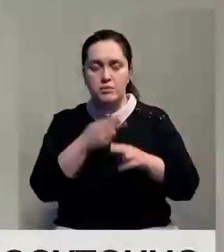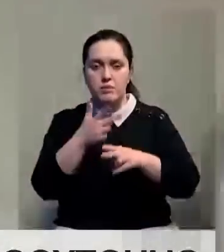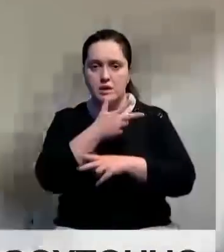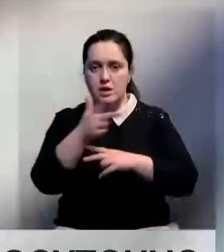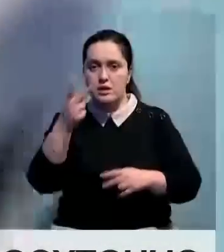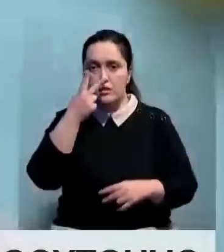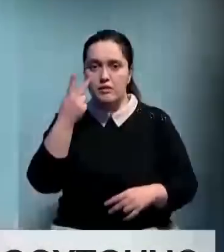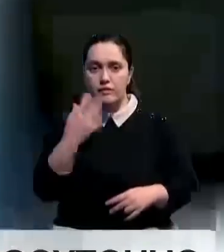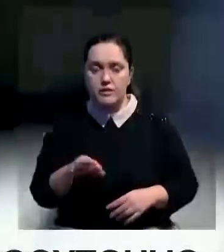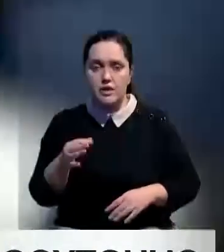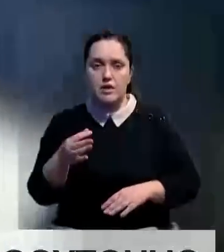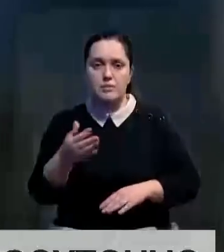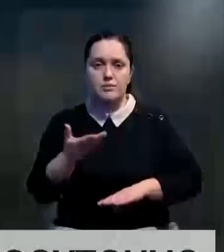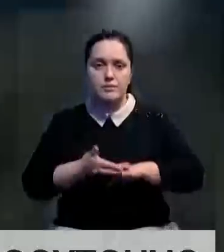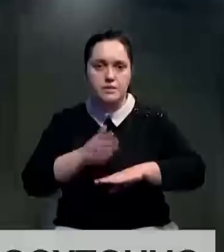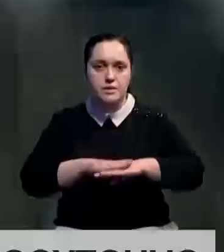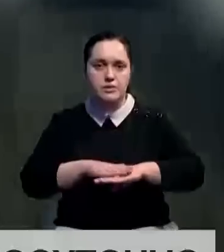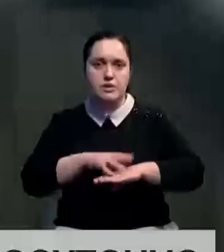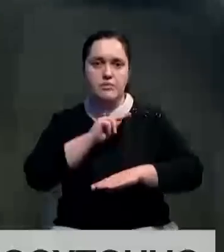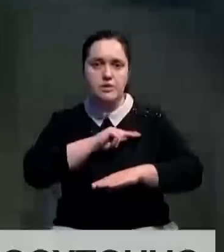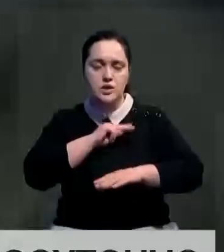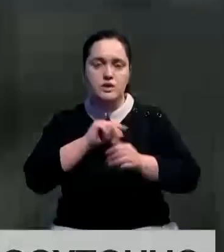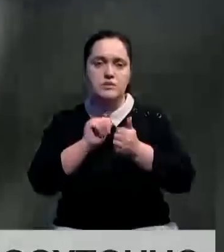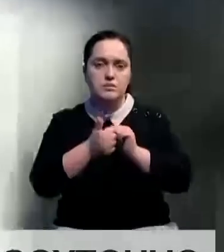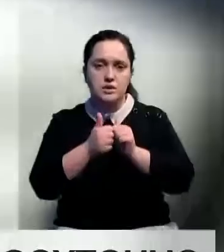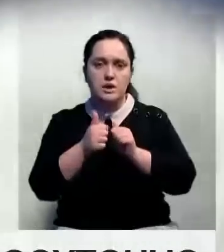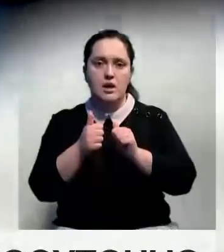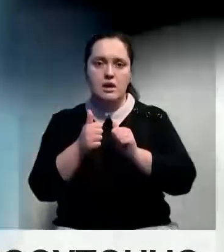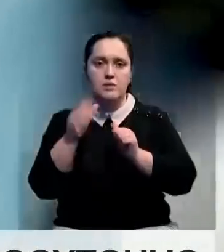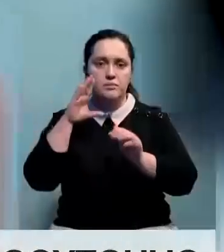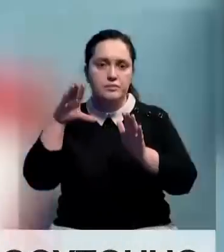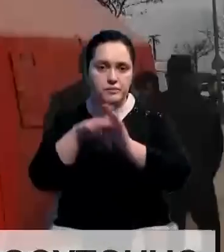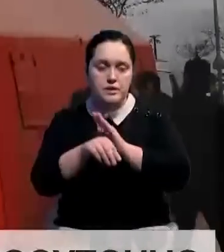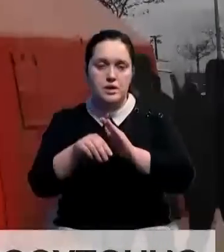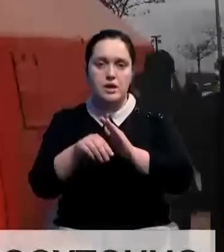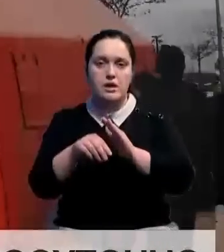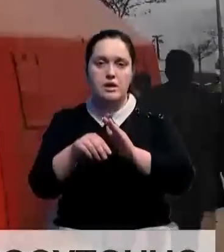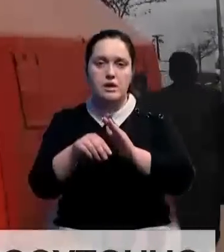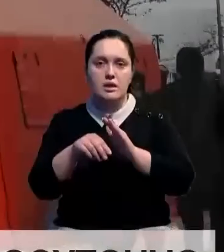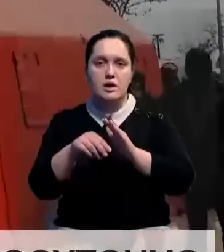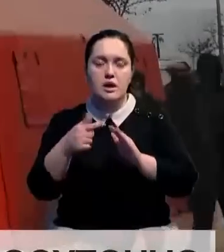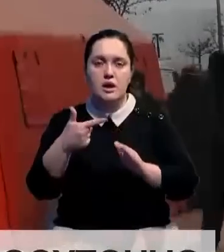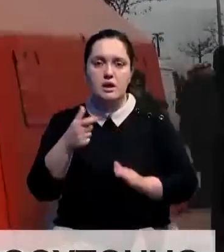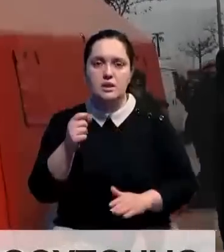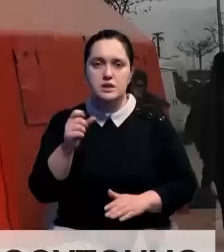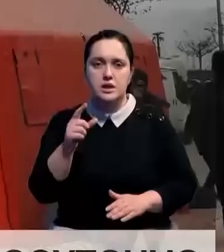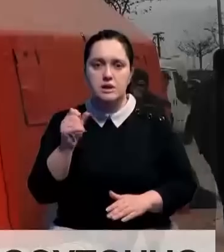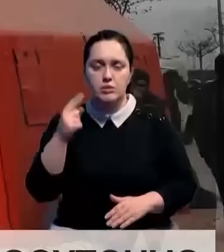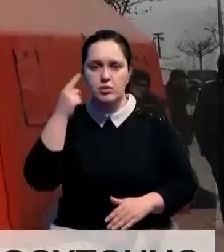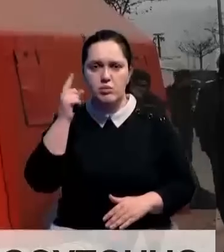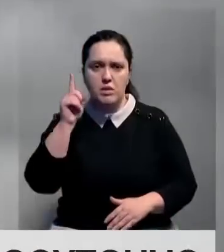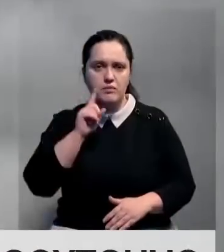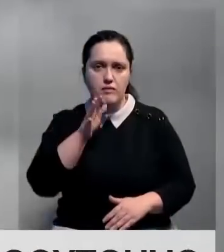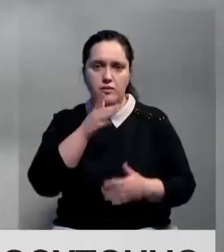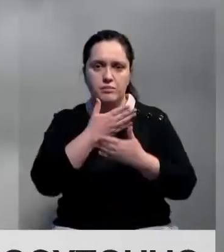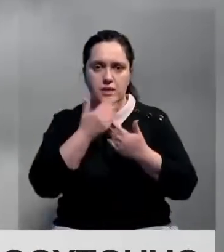для сна. На этих кадрах видно, как после тяжелой рабочей смены они размещаются в одном из госпиталей Казиантепа. Думать об удобствах